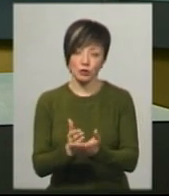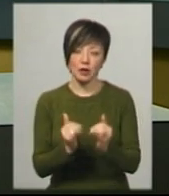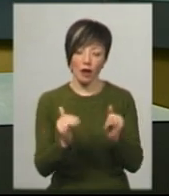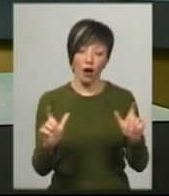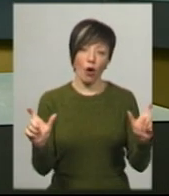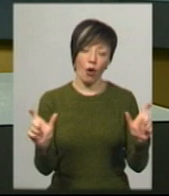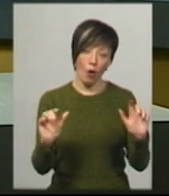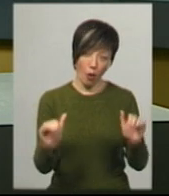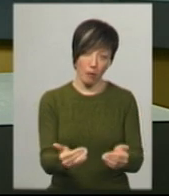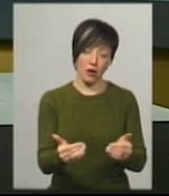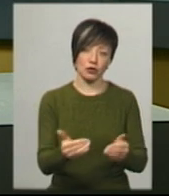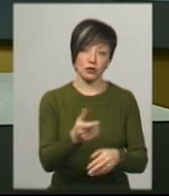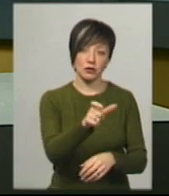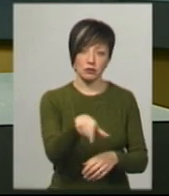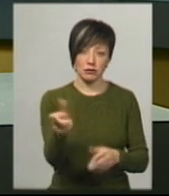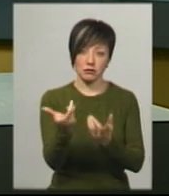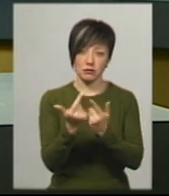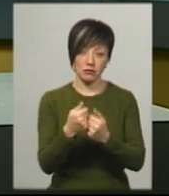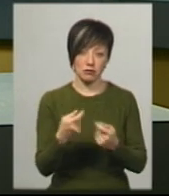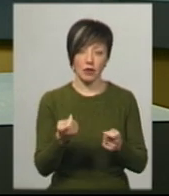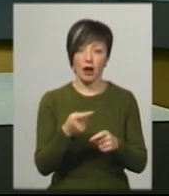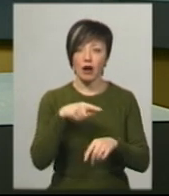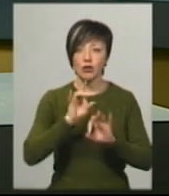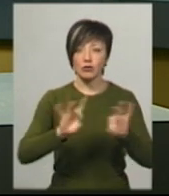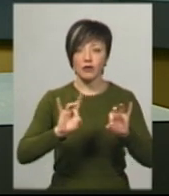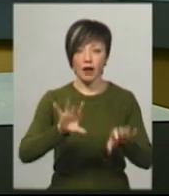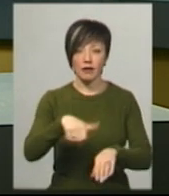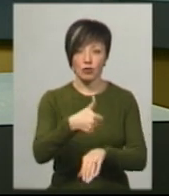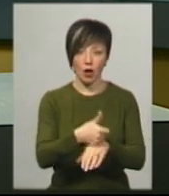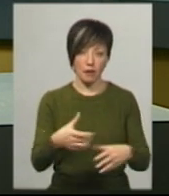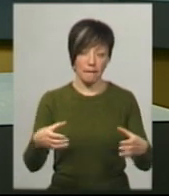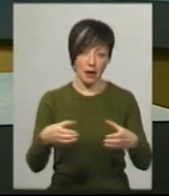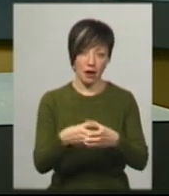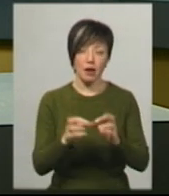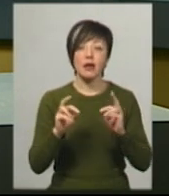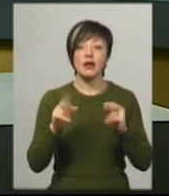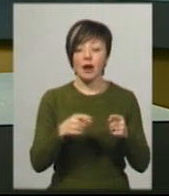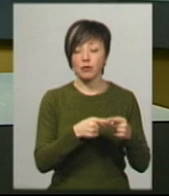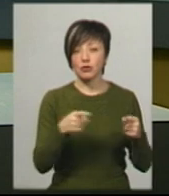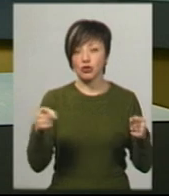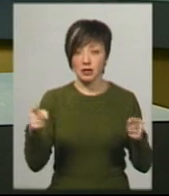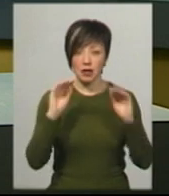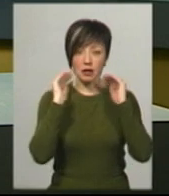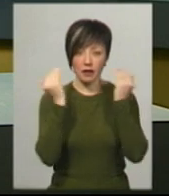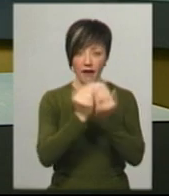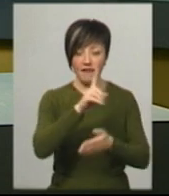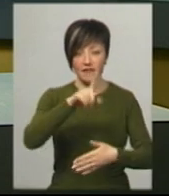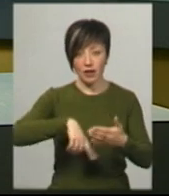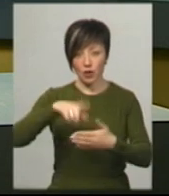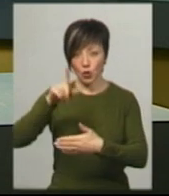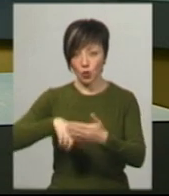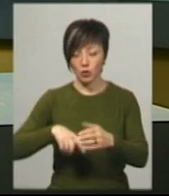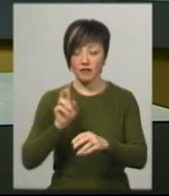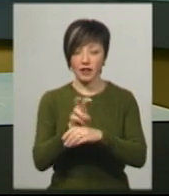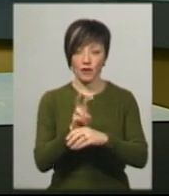обмеженої кількості людей, розповідає настоятель парафії отець Микола Лучинський. Як під час каретину, віруючи відвідують церкви,